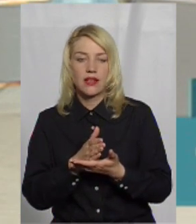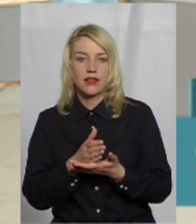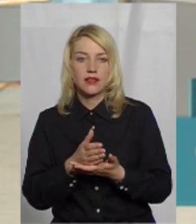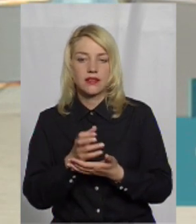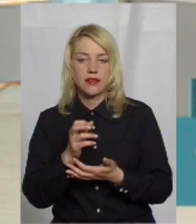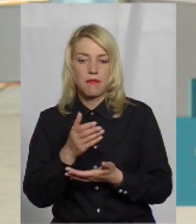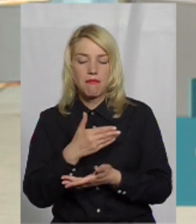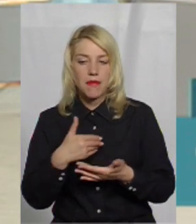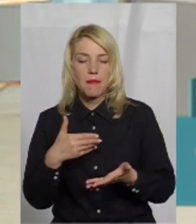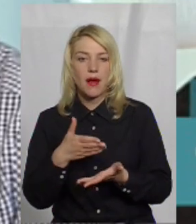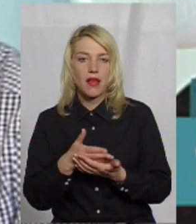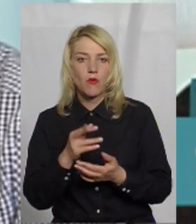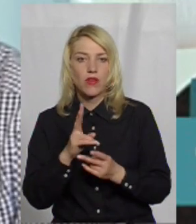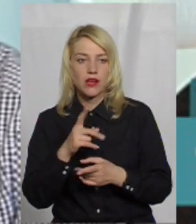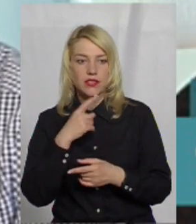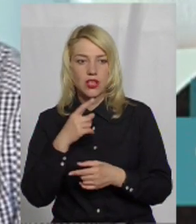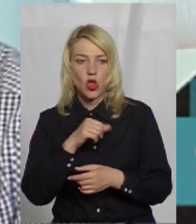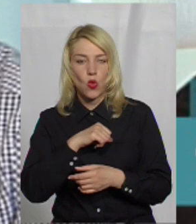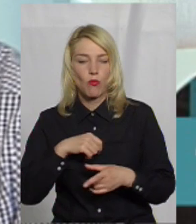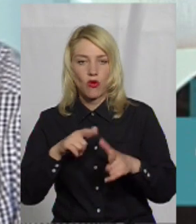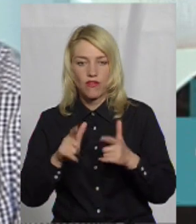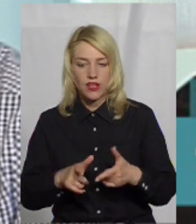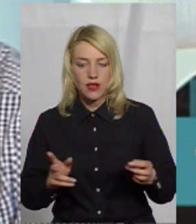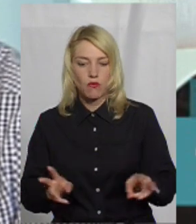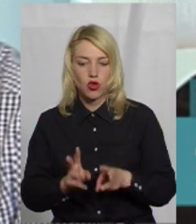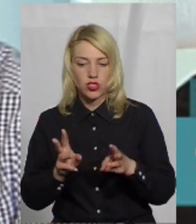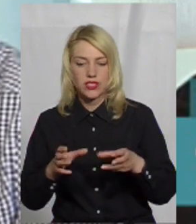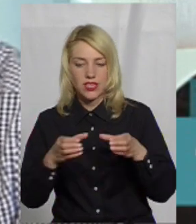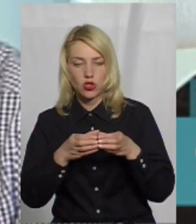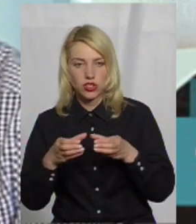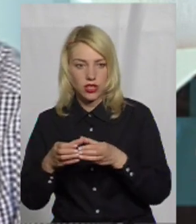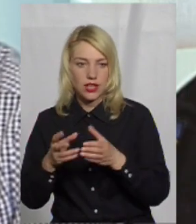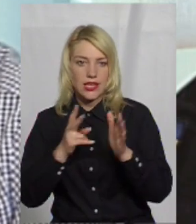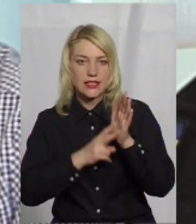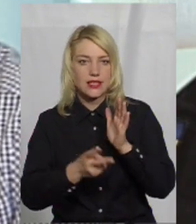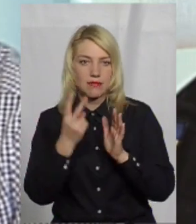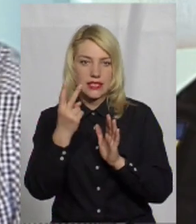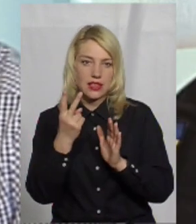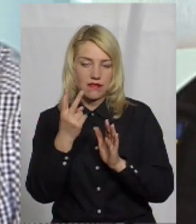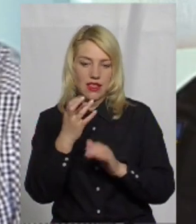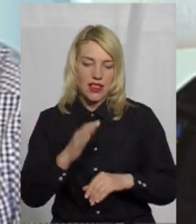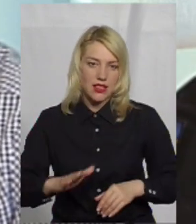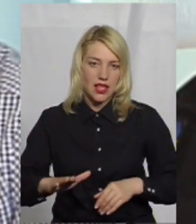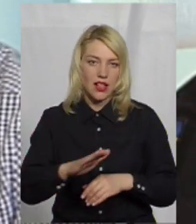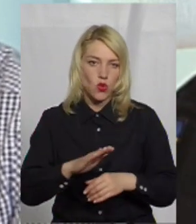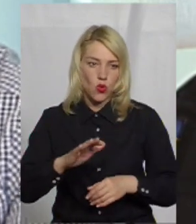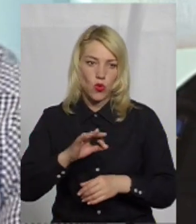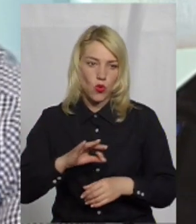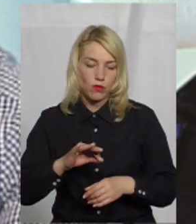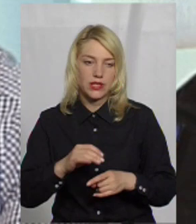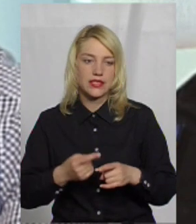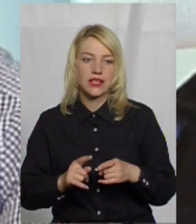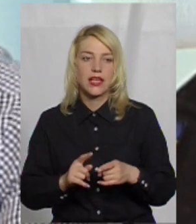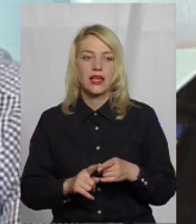як зауважував Сергій Вітальович, добровільних пожежних дружин, їх порядка 72 на теренах області. Разом з тим, це добровільні